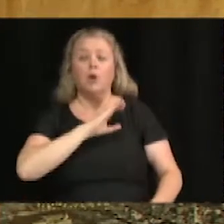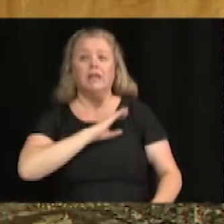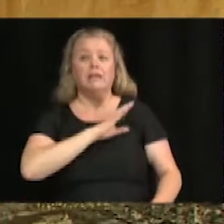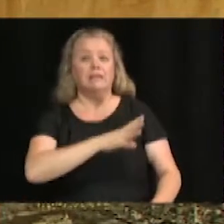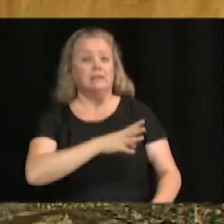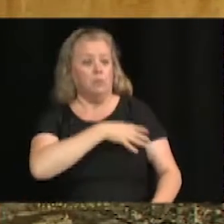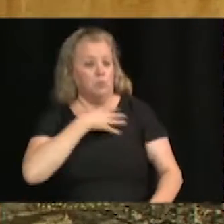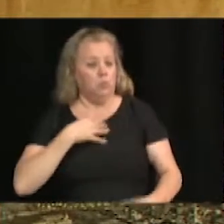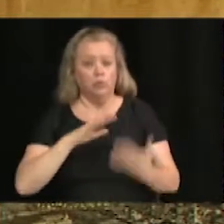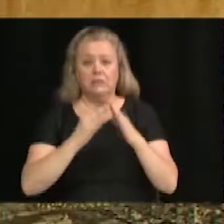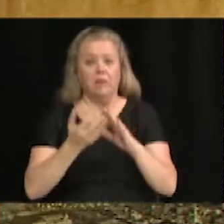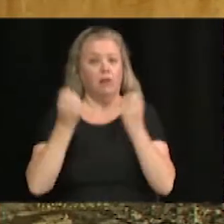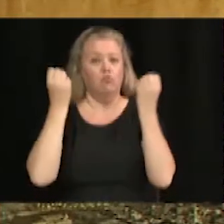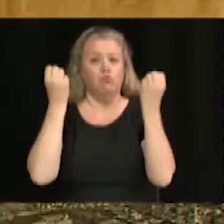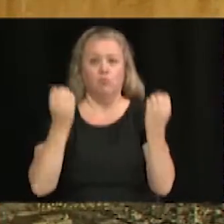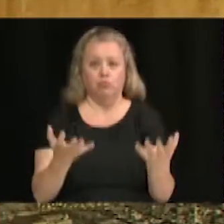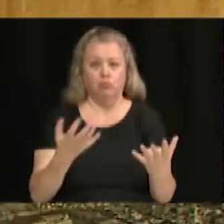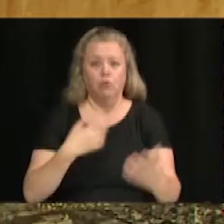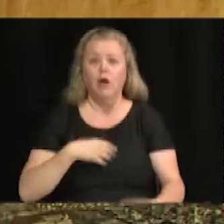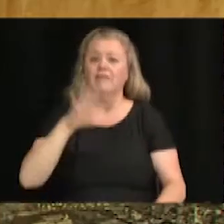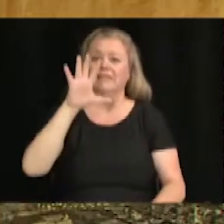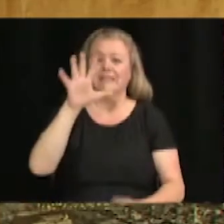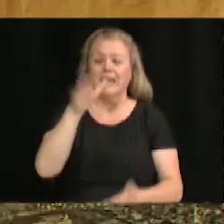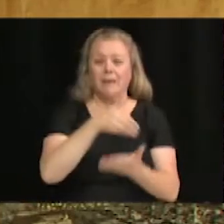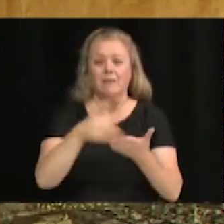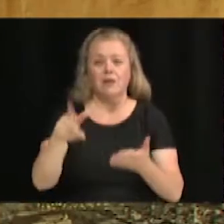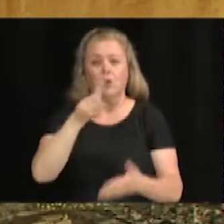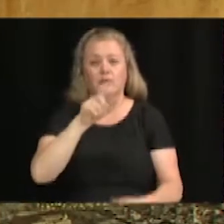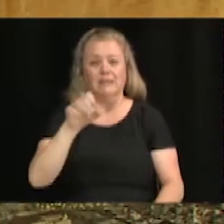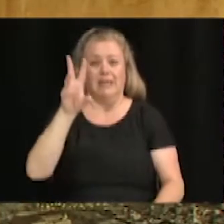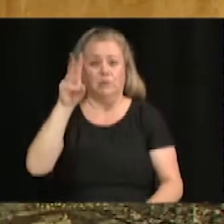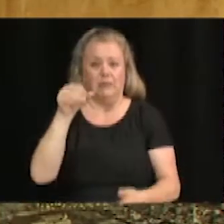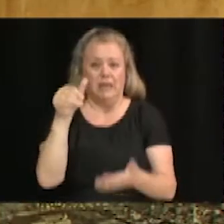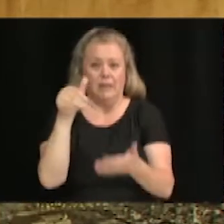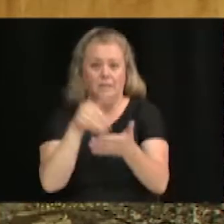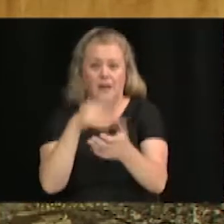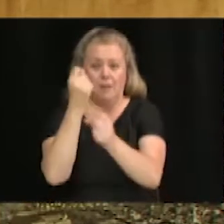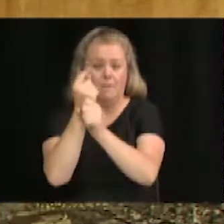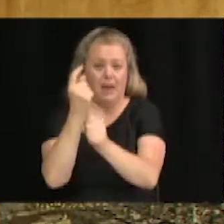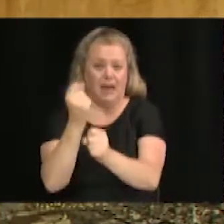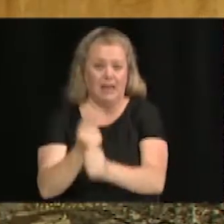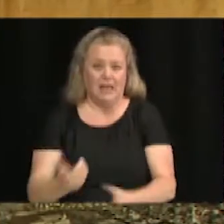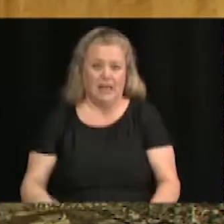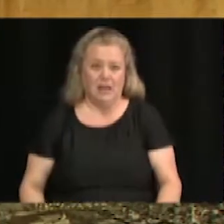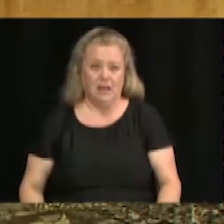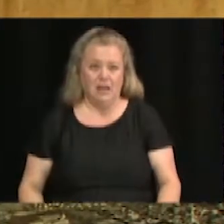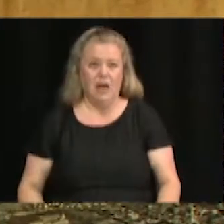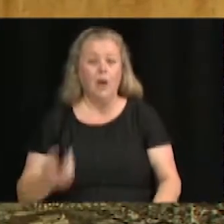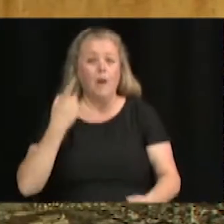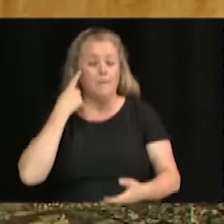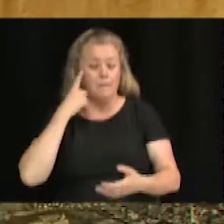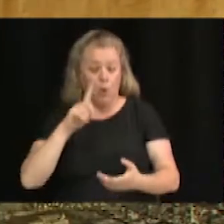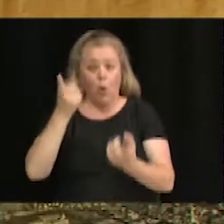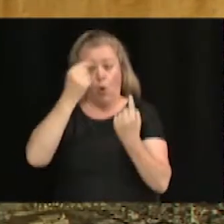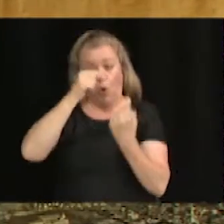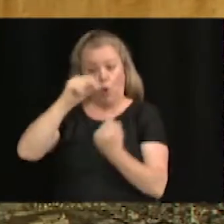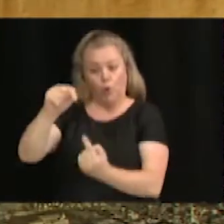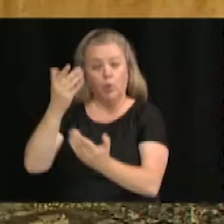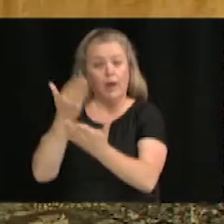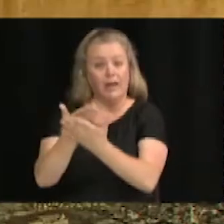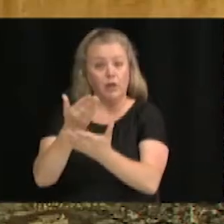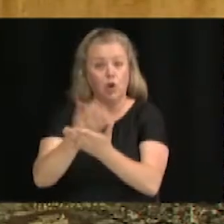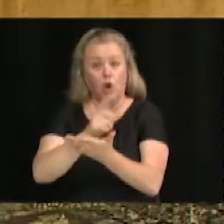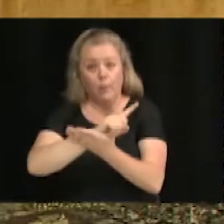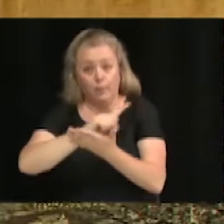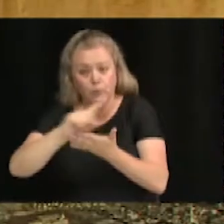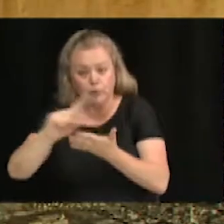000 par année. Lors de la rentrée scolaire, les deux premières semaines, moi, j'aurais envie de vous suggérer aux membres du